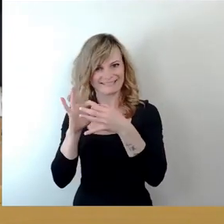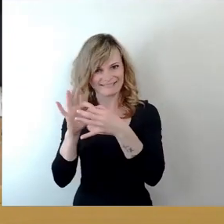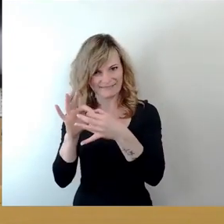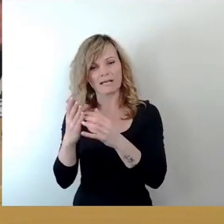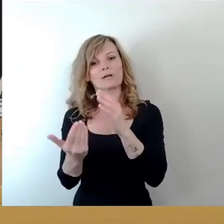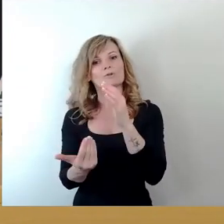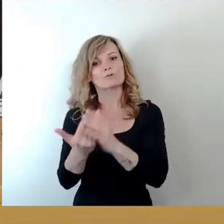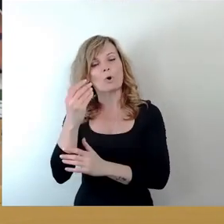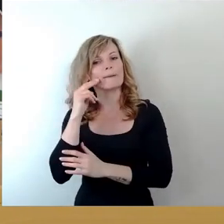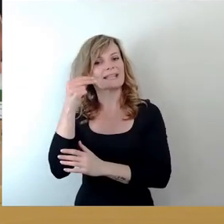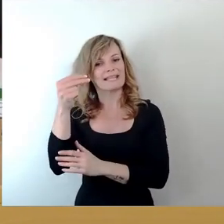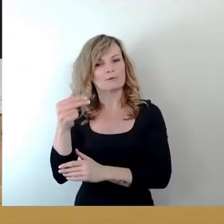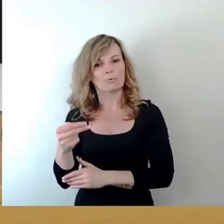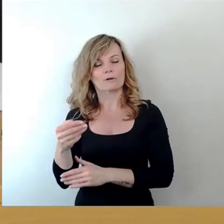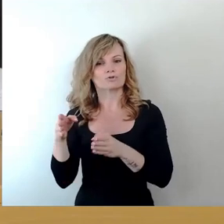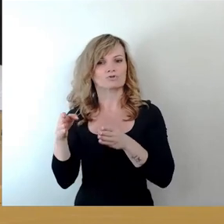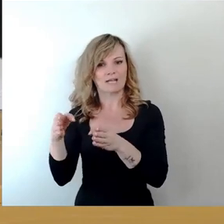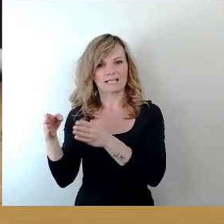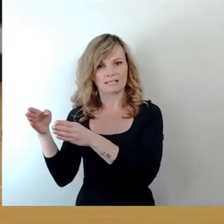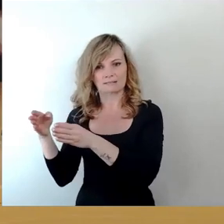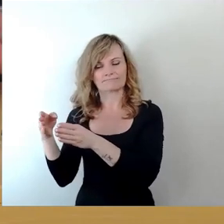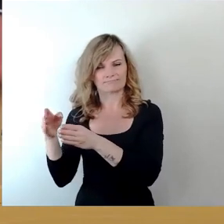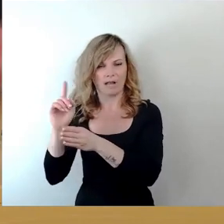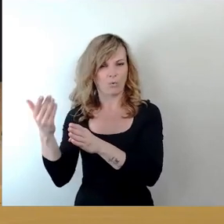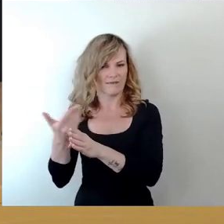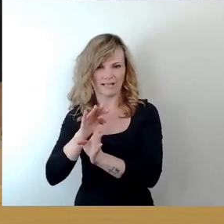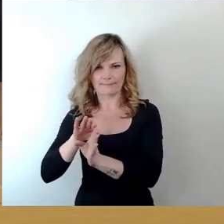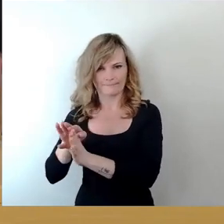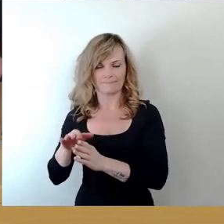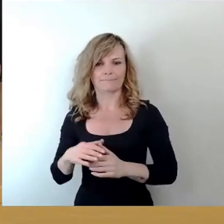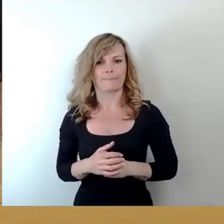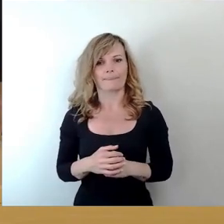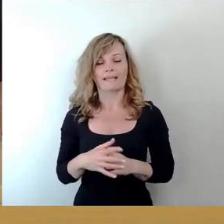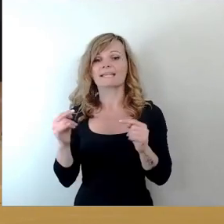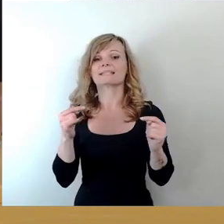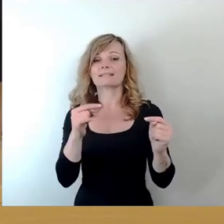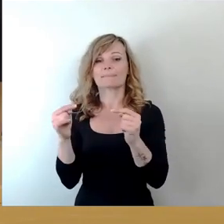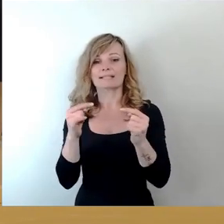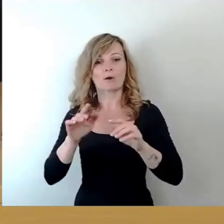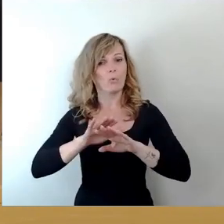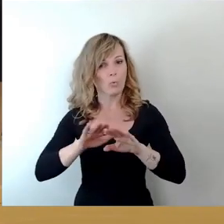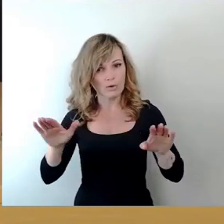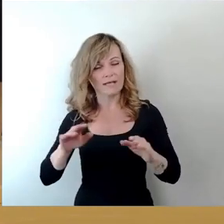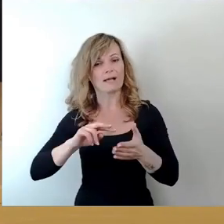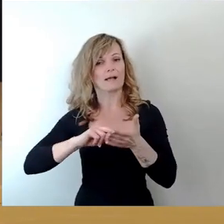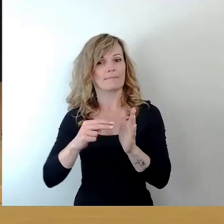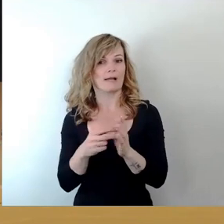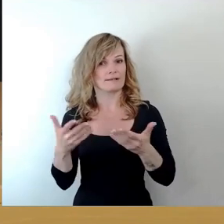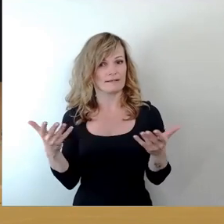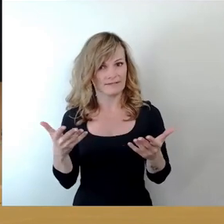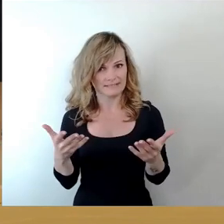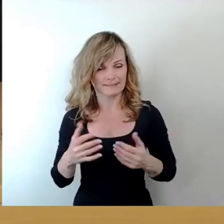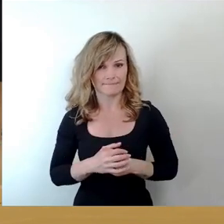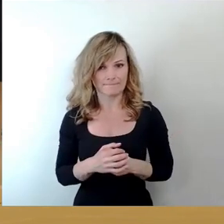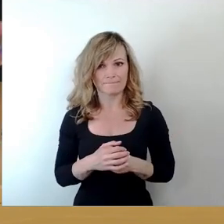von Straßen angeht. Ohne Debatte sind derzeit geplant die